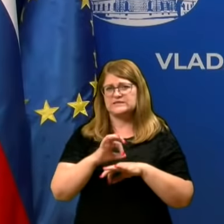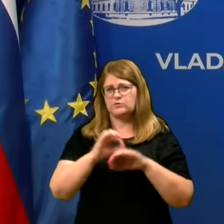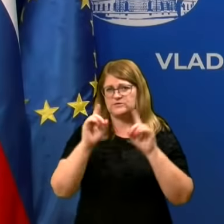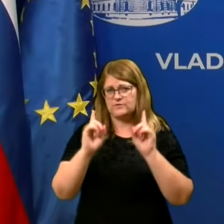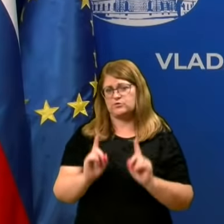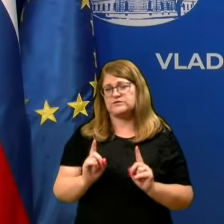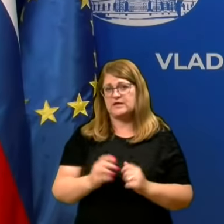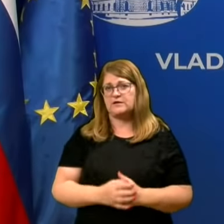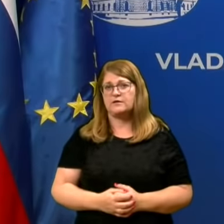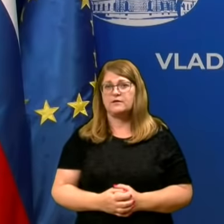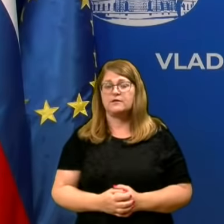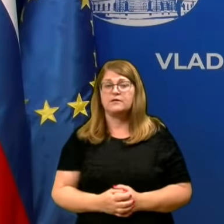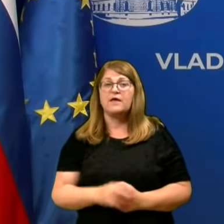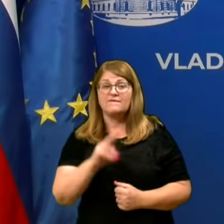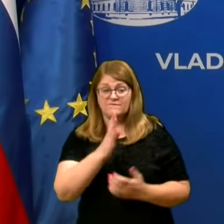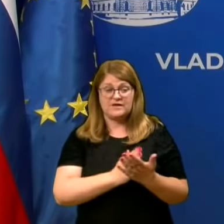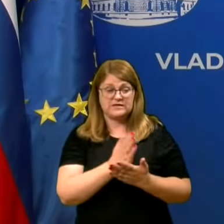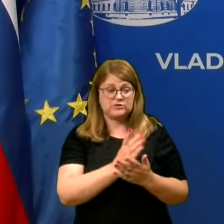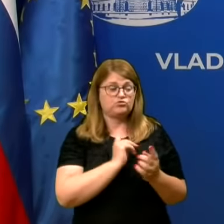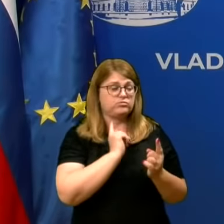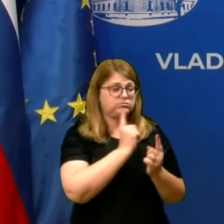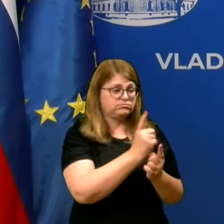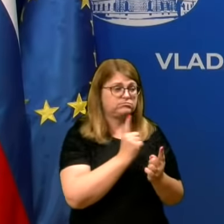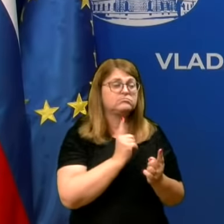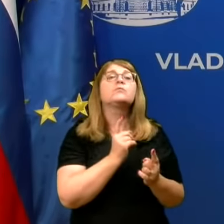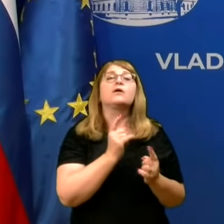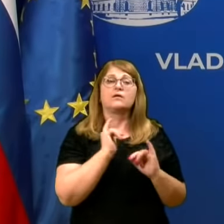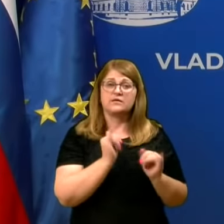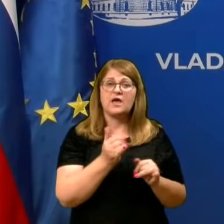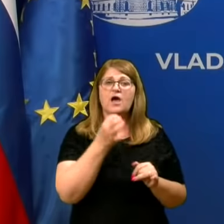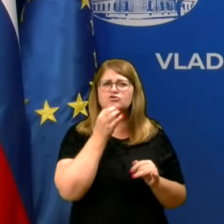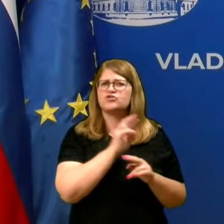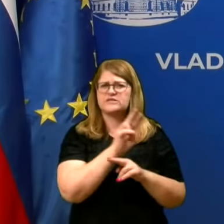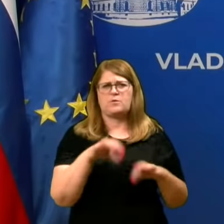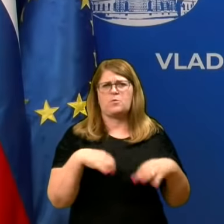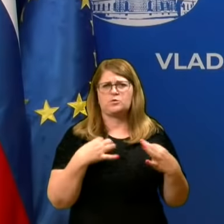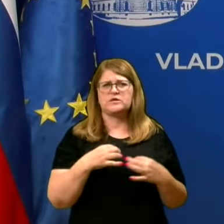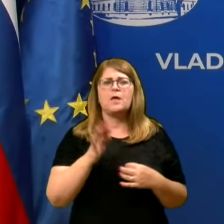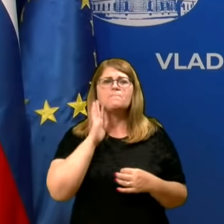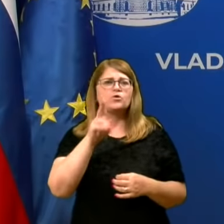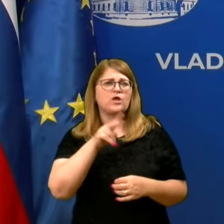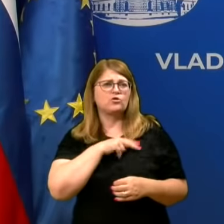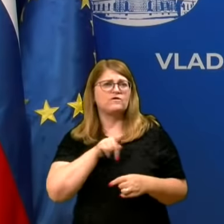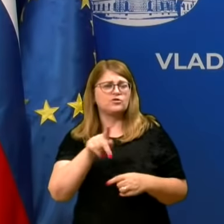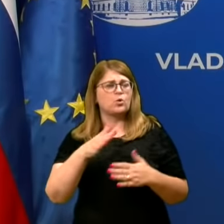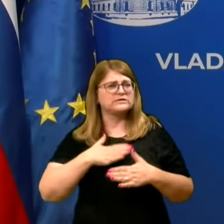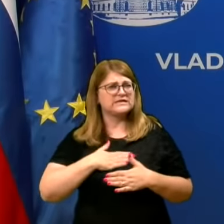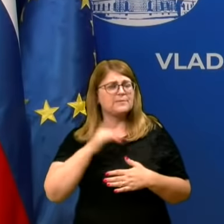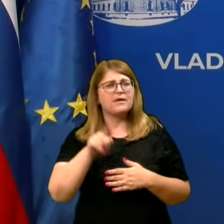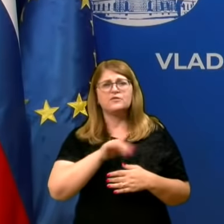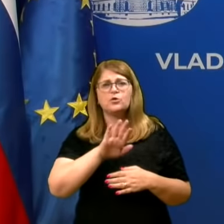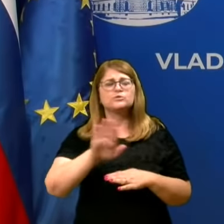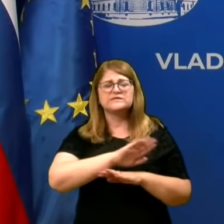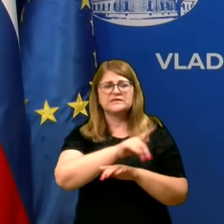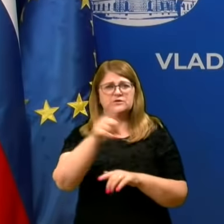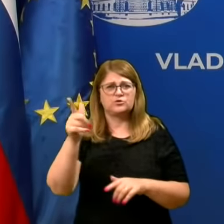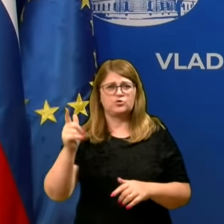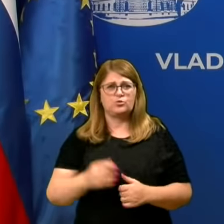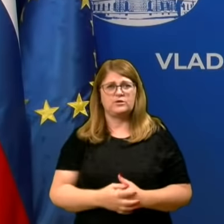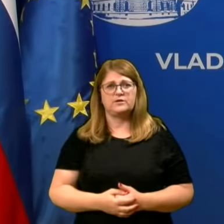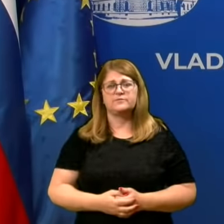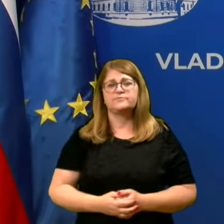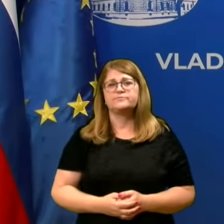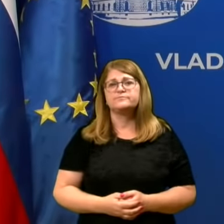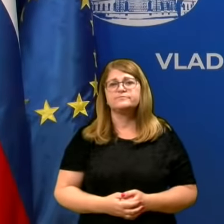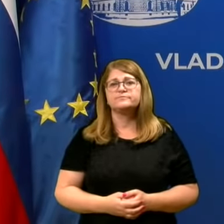stanje. V službo hodite samo, če ste popolnoma zdravi. Budite odgovorni, odgovorni do sebe in do vseh drugih, kot je povedal